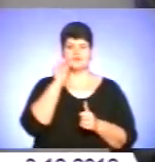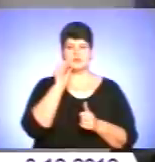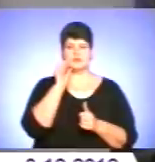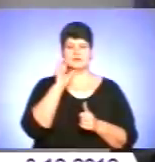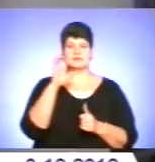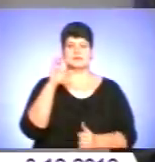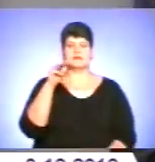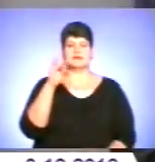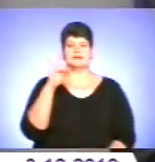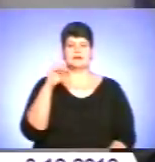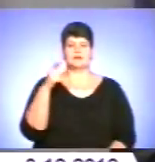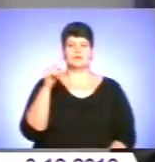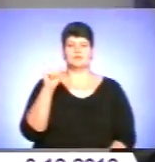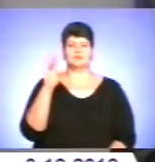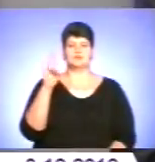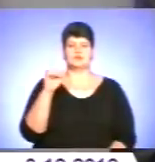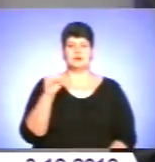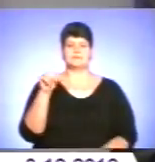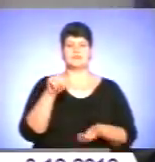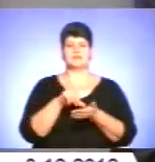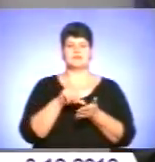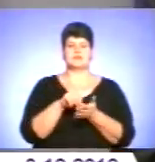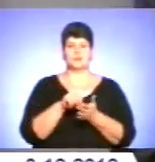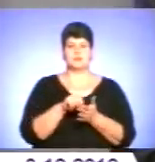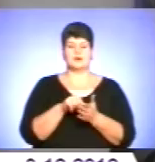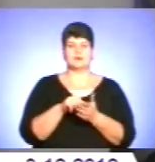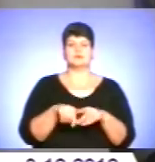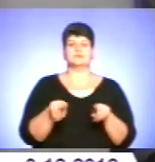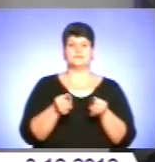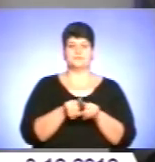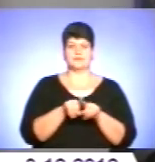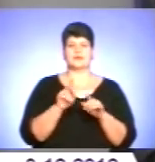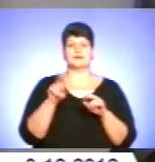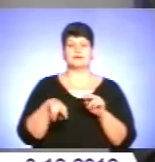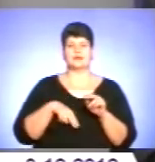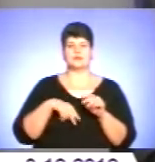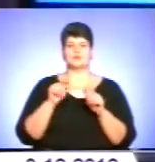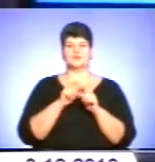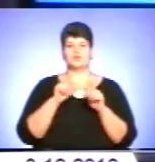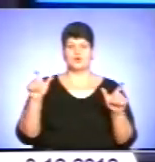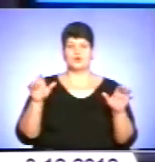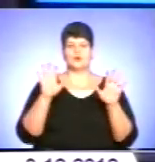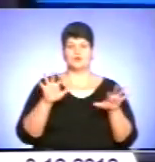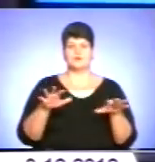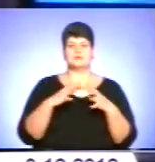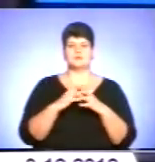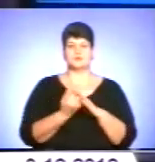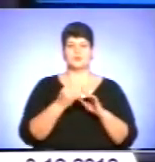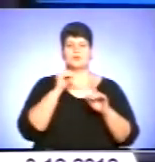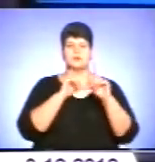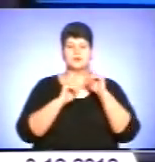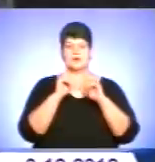Стригуна. Виступлять, безперечно, і директор школи, і голова місцевої сільської ради,